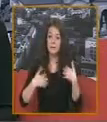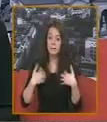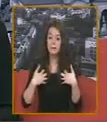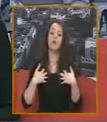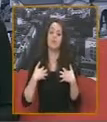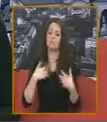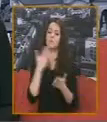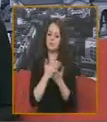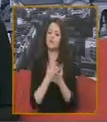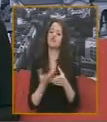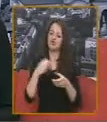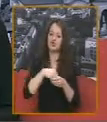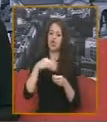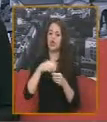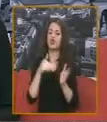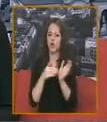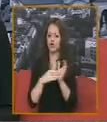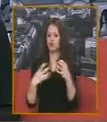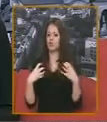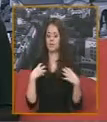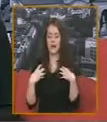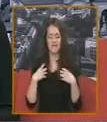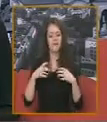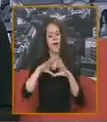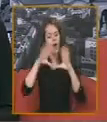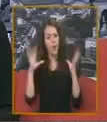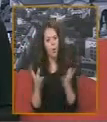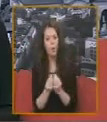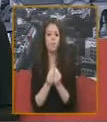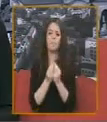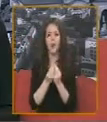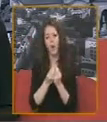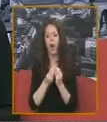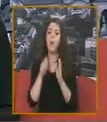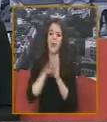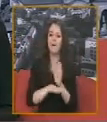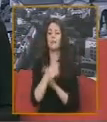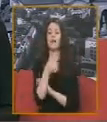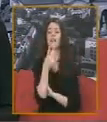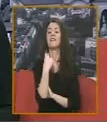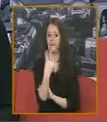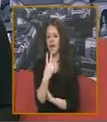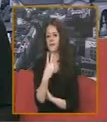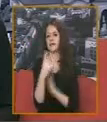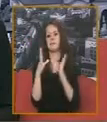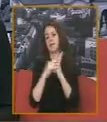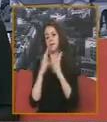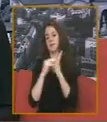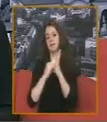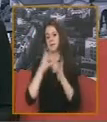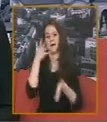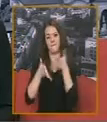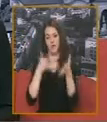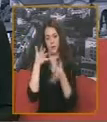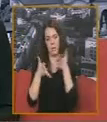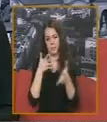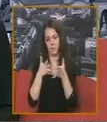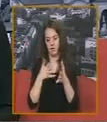nove naslove A sve zajedno planiramo da bude Najmanje 20 izvođenja sa znakovnim prevodom